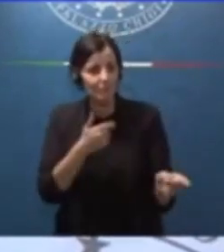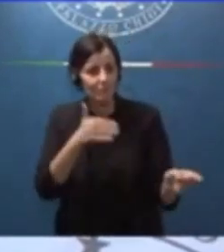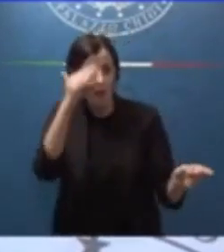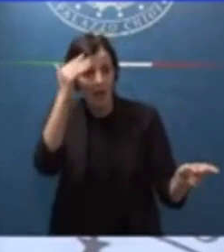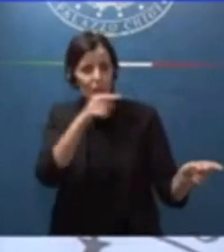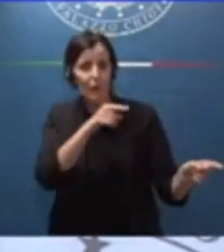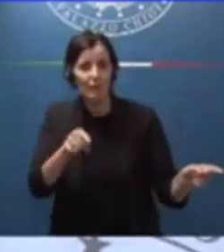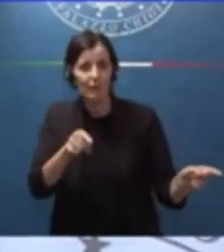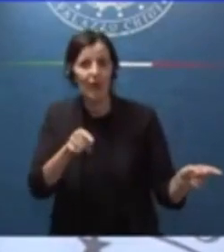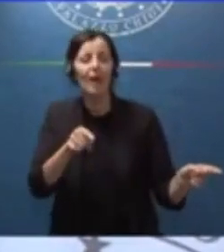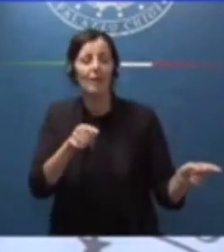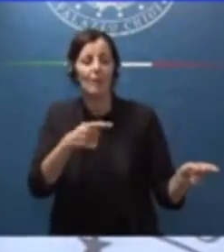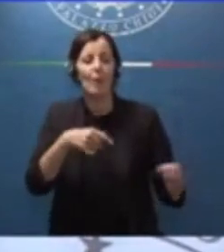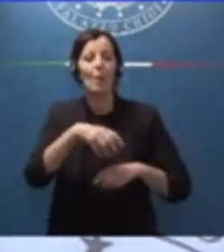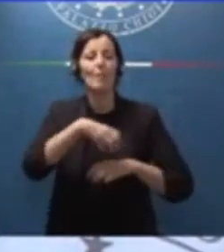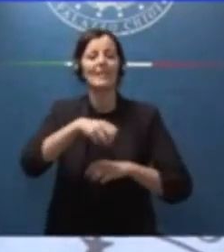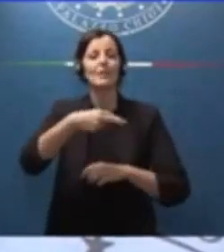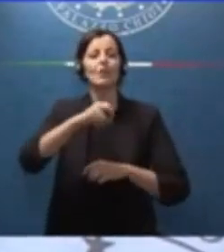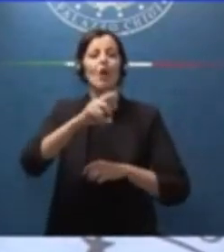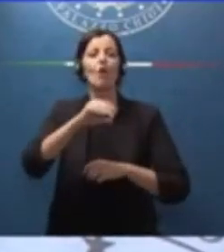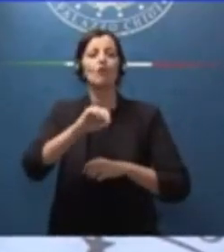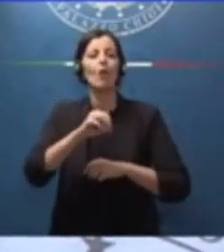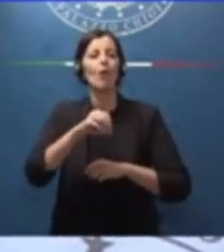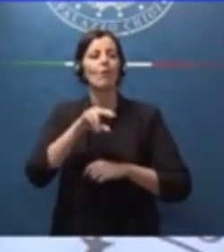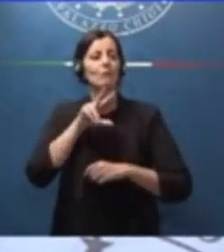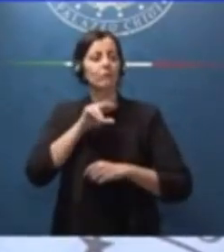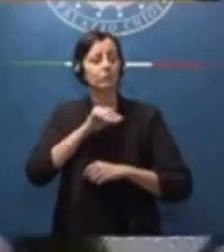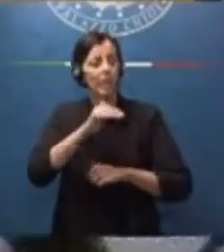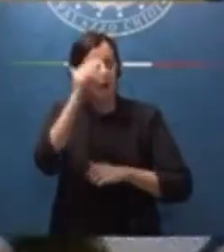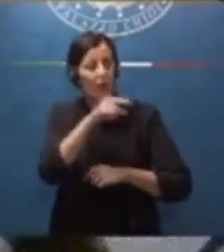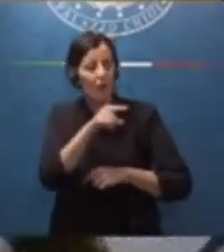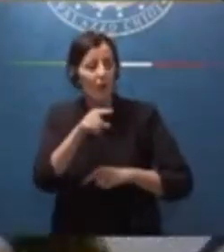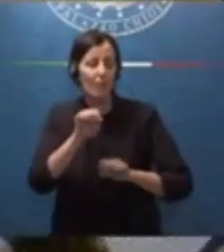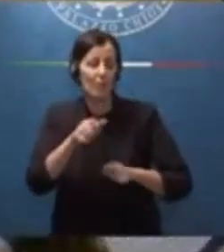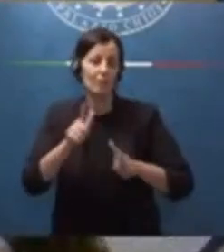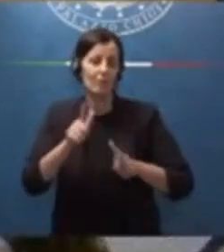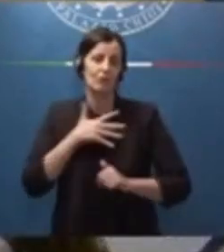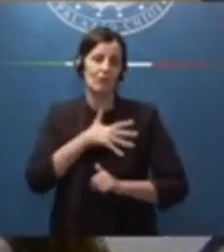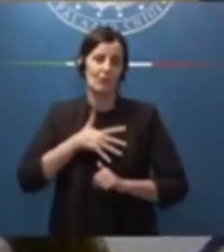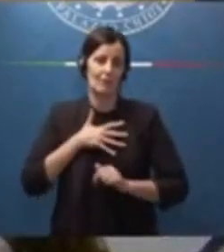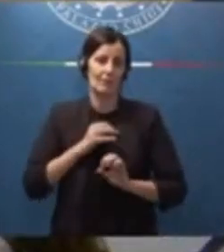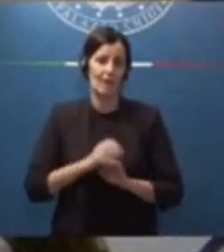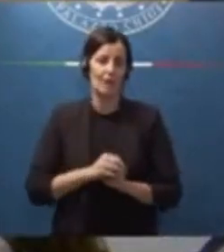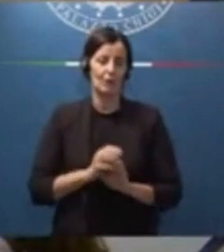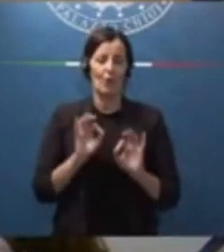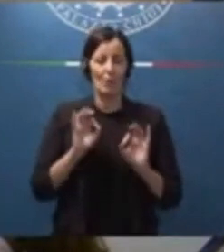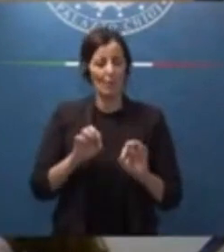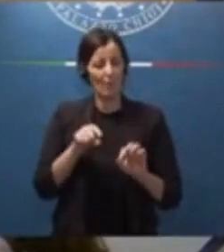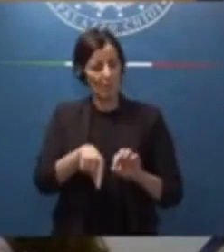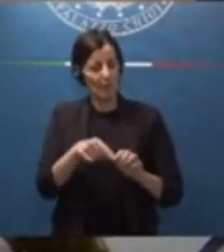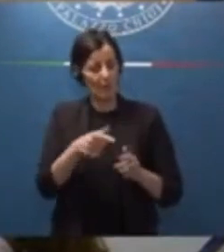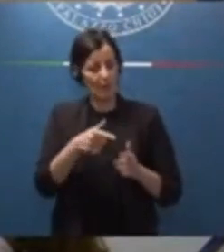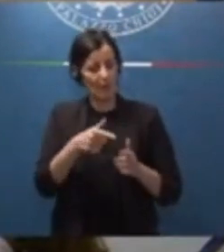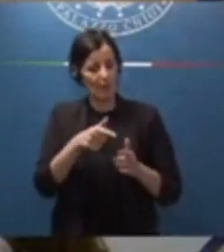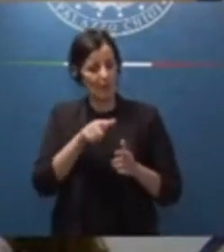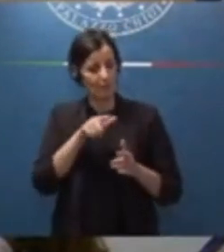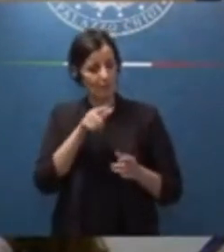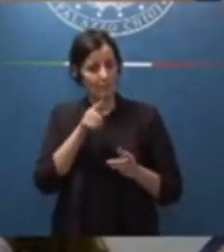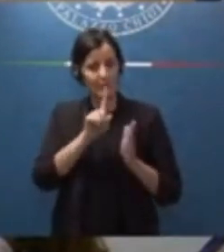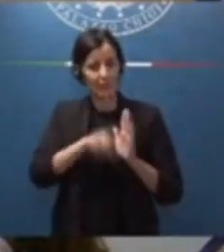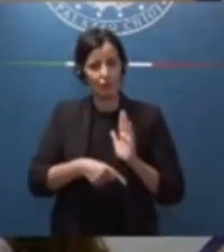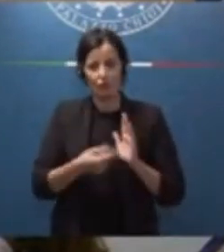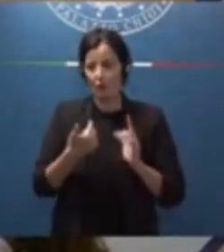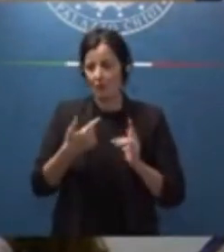del Ministro Nordio per quanto riguarda le decisioni adottate dal